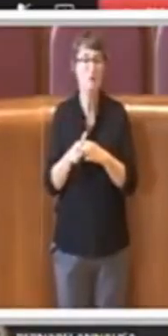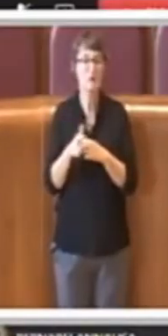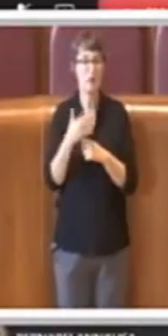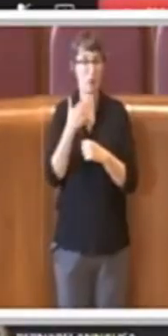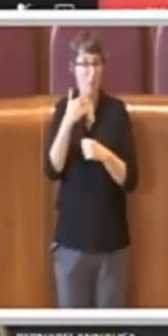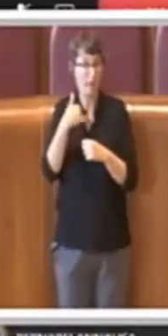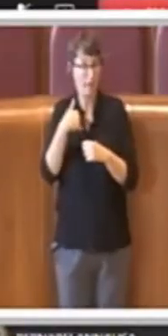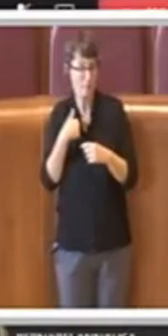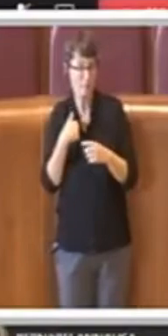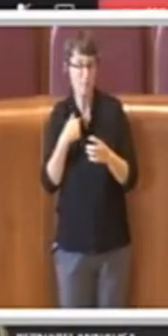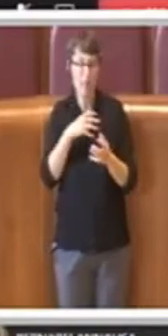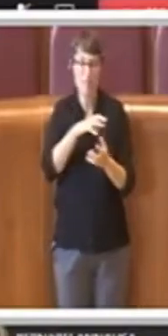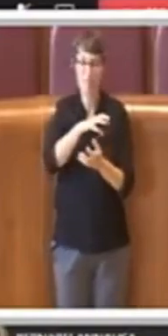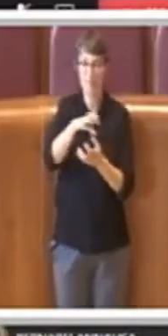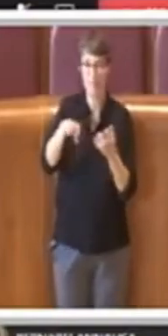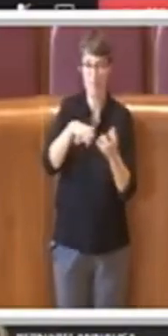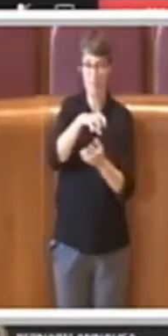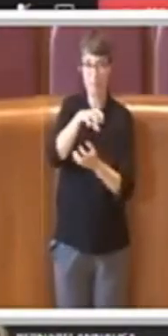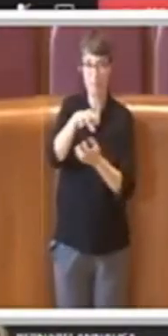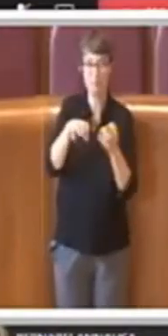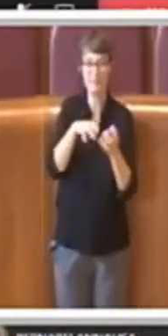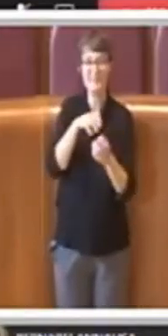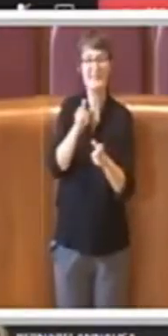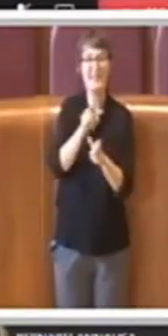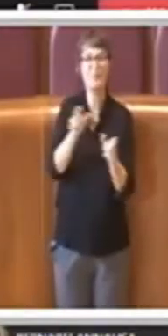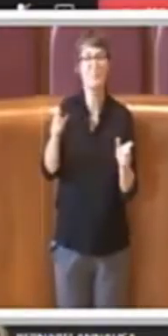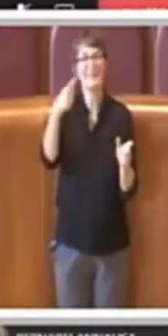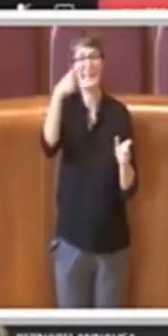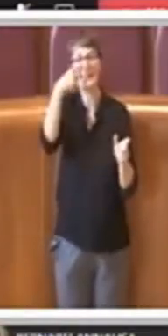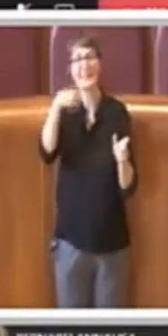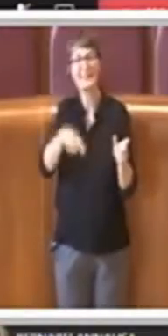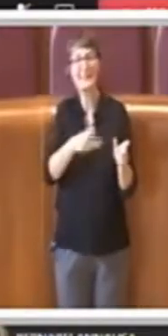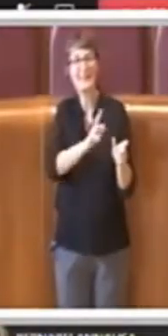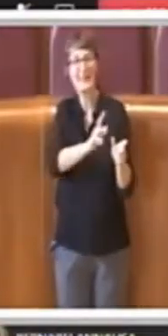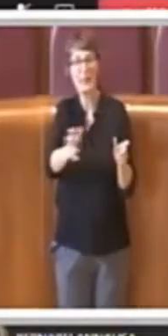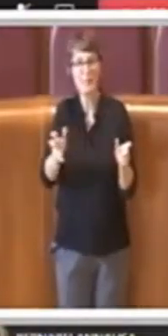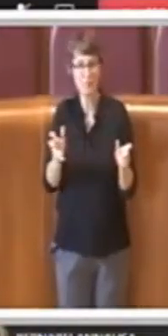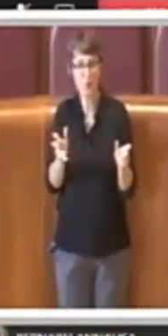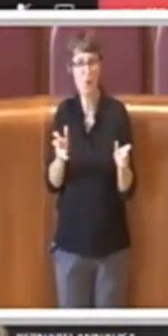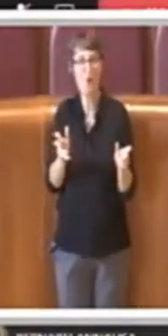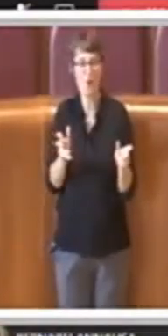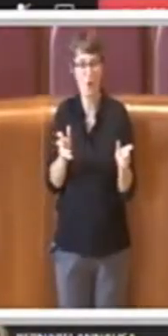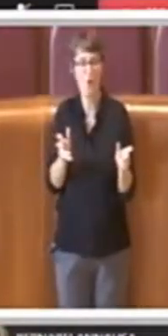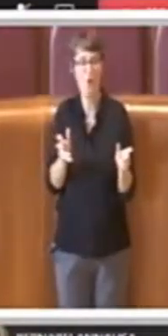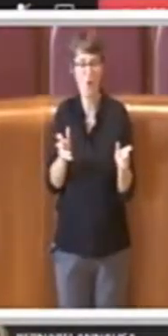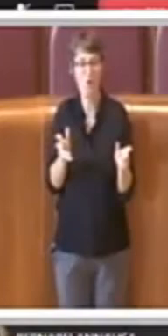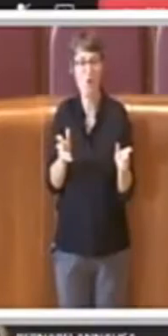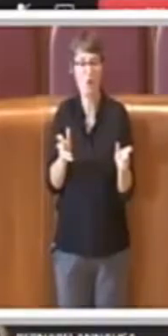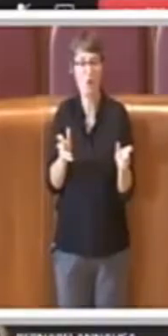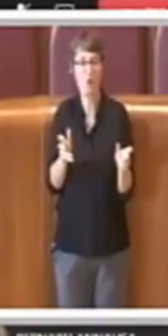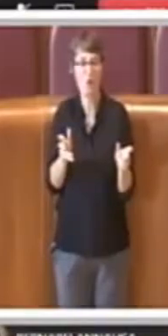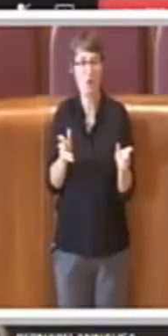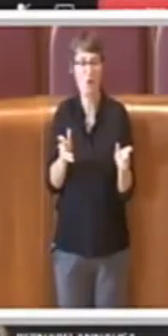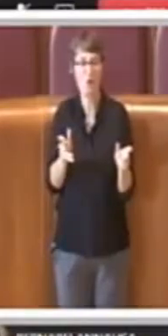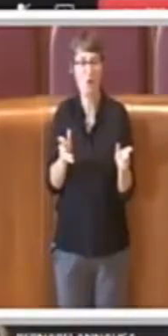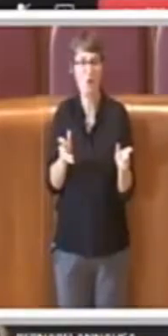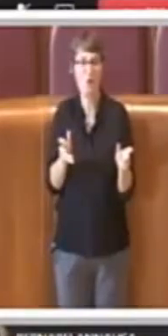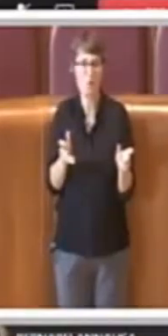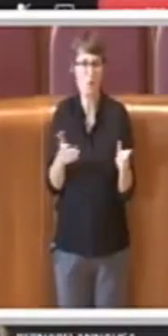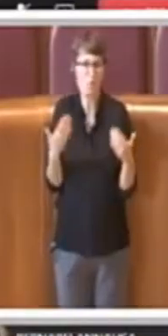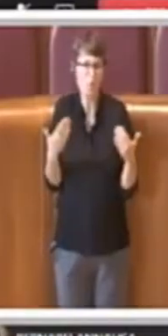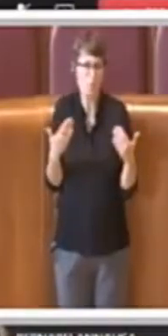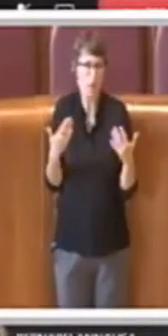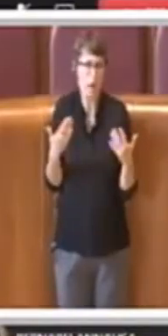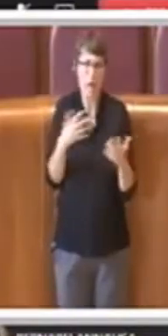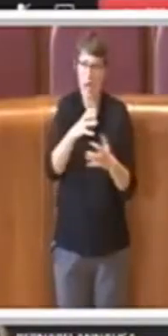tipologia di abitanti debba essere quanto più possibile proprio un mix, non